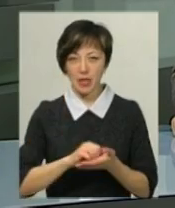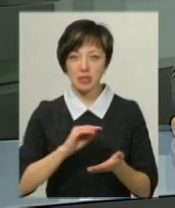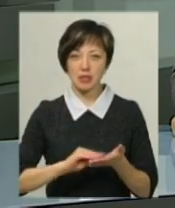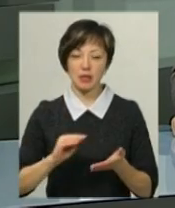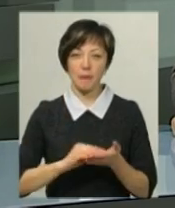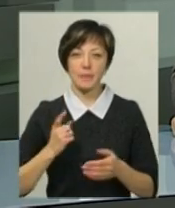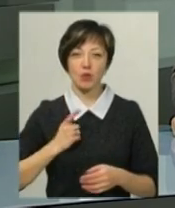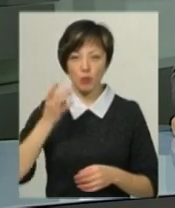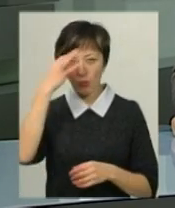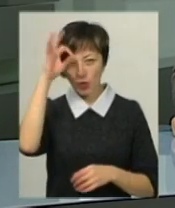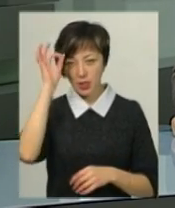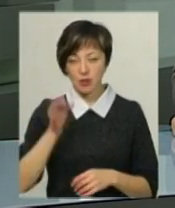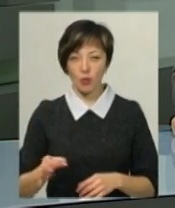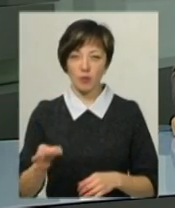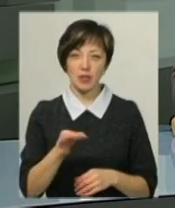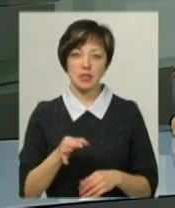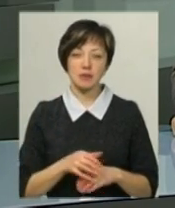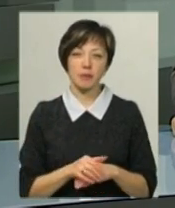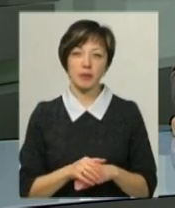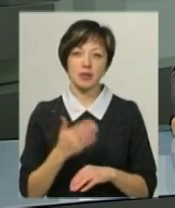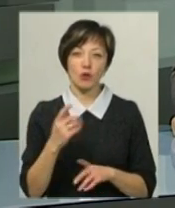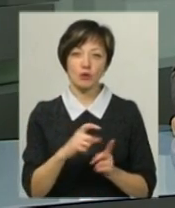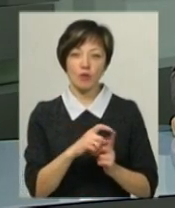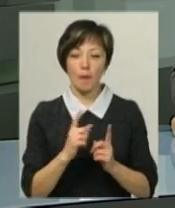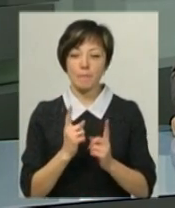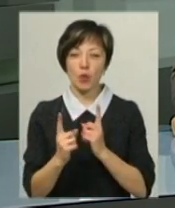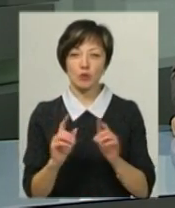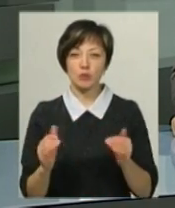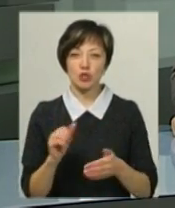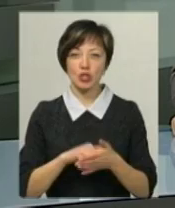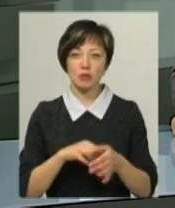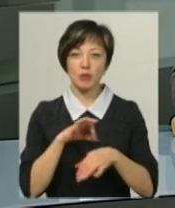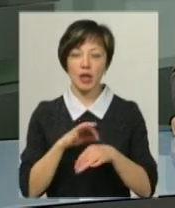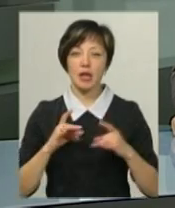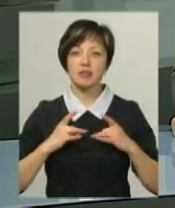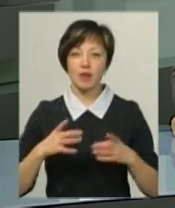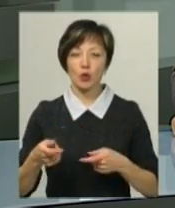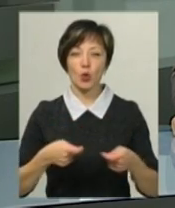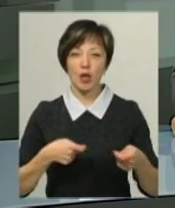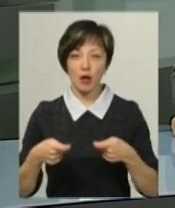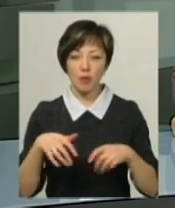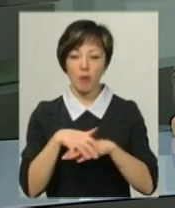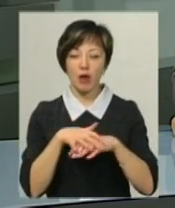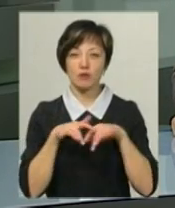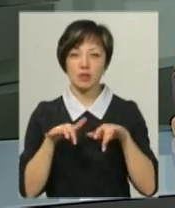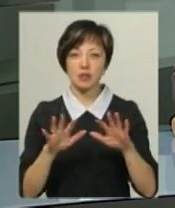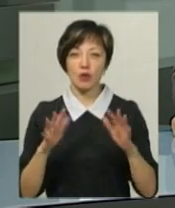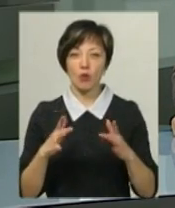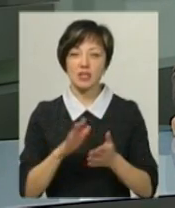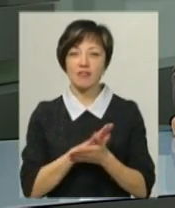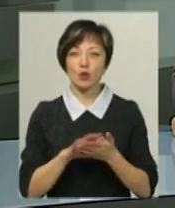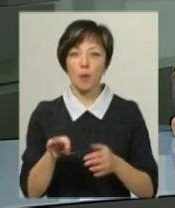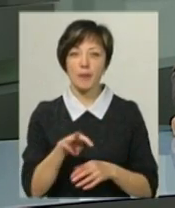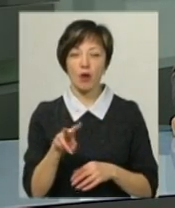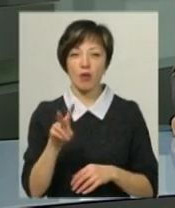патрульної поліції області Роман Мартинюк. За його словами, проїзд обмежить через проведення різдвяного ярмарку та масові заходи з нагоди Святого